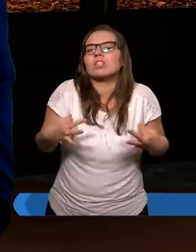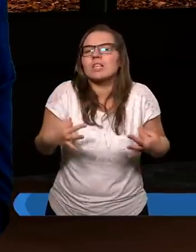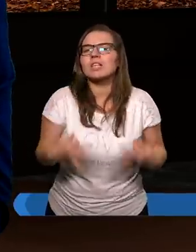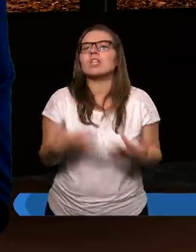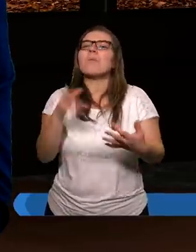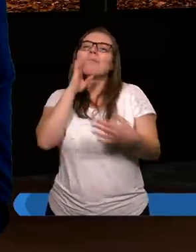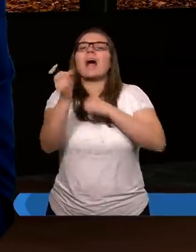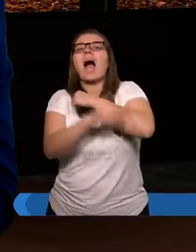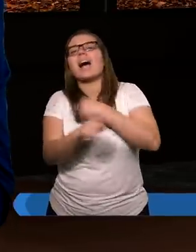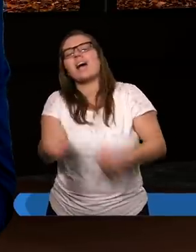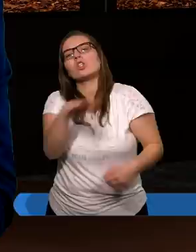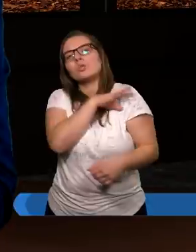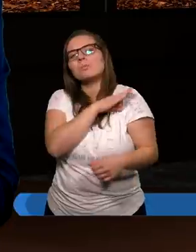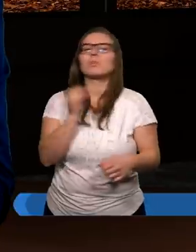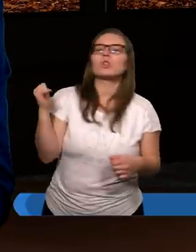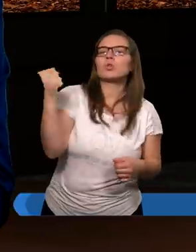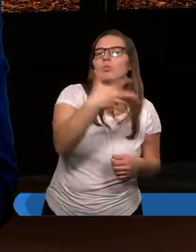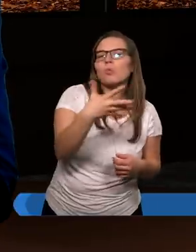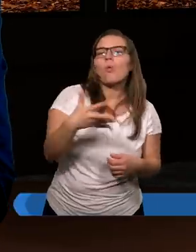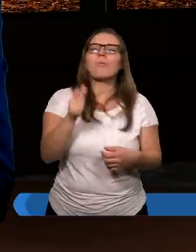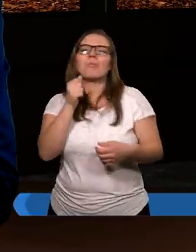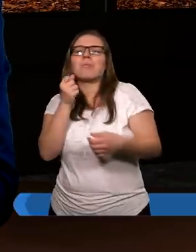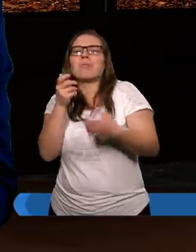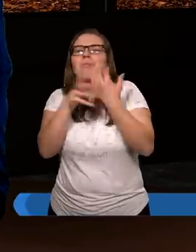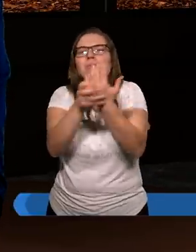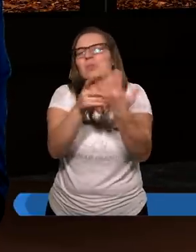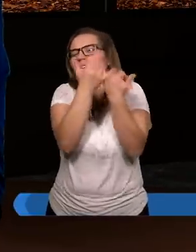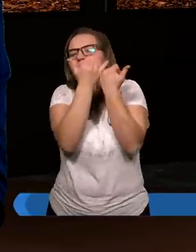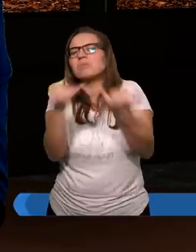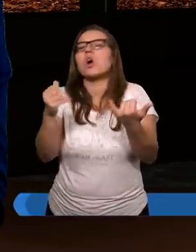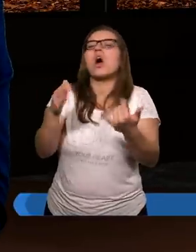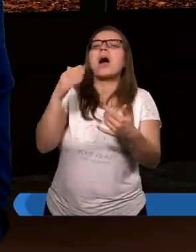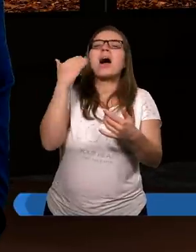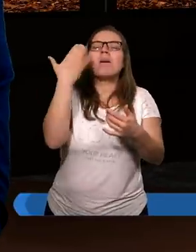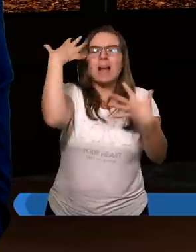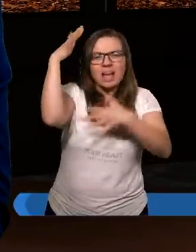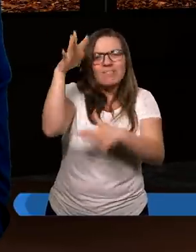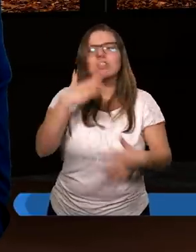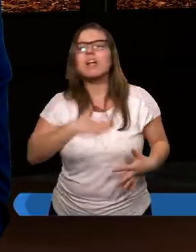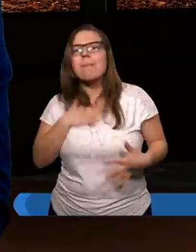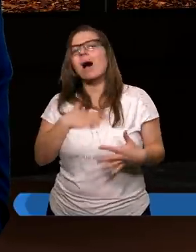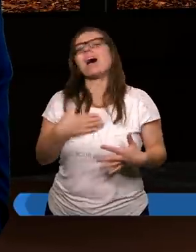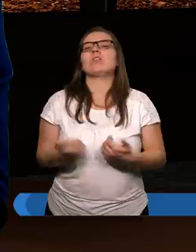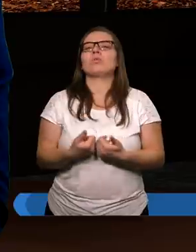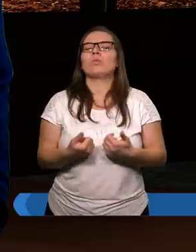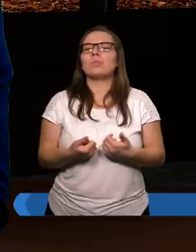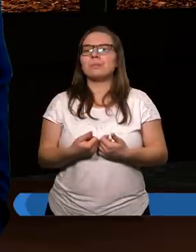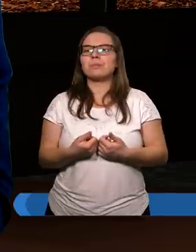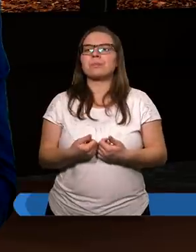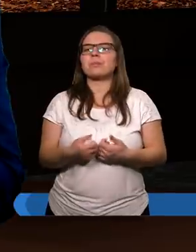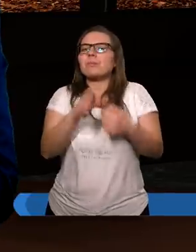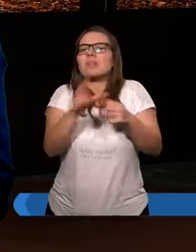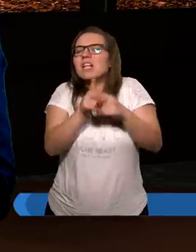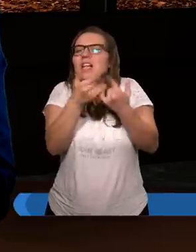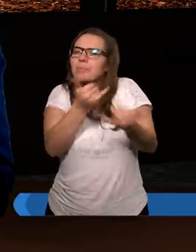Między innymi kara śmierci. Za cudzołóstwo, za bluśnierstwo, za bezczyszczenie sabatu. Między innymi choćby to, że jak